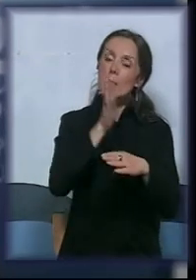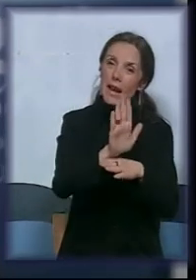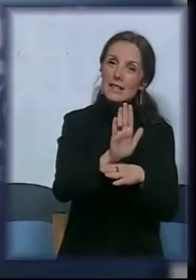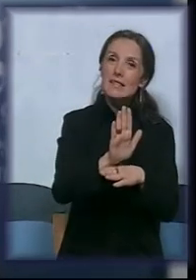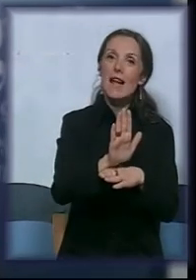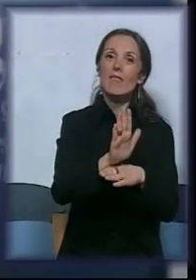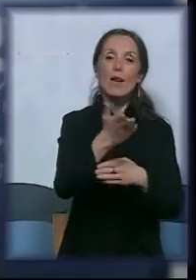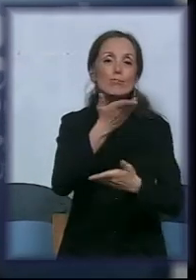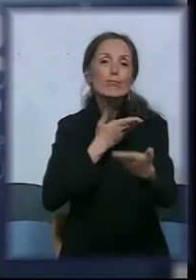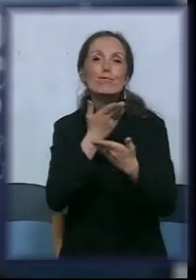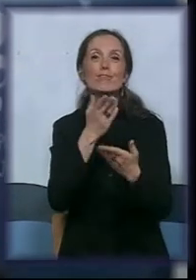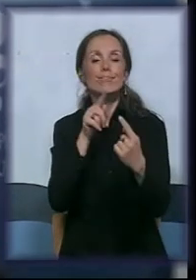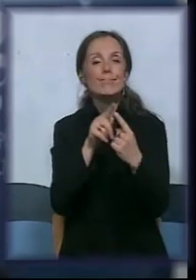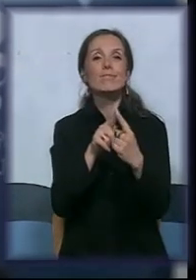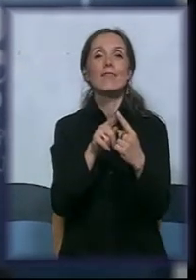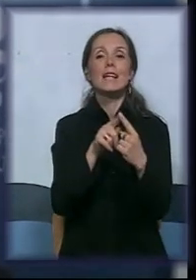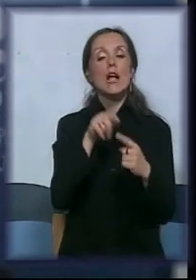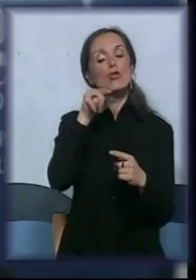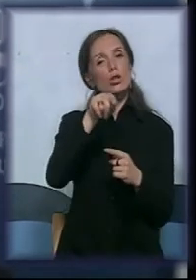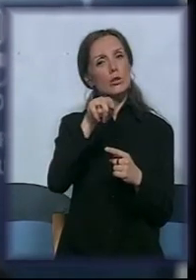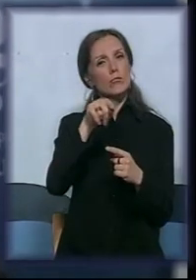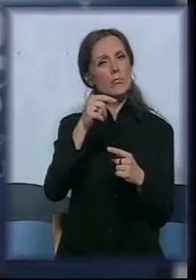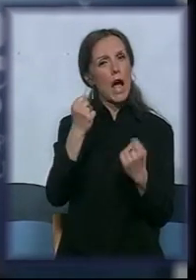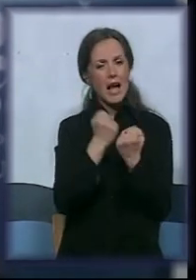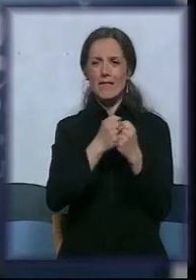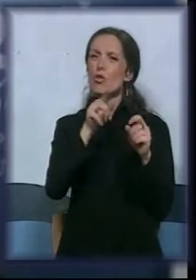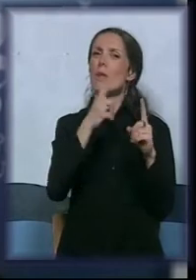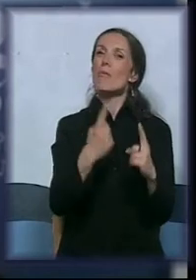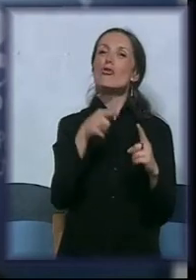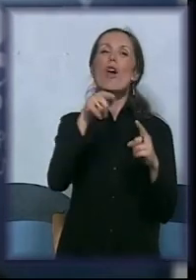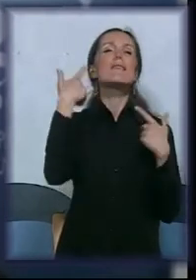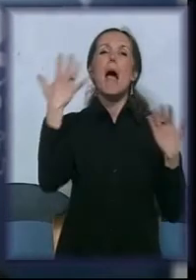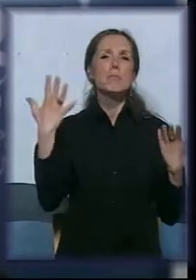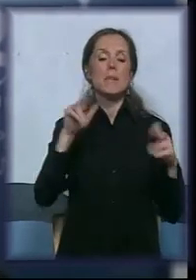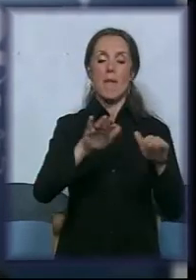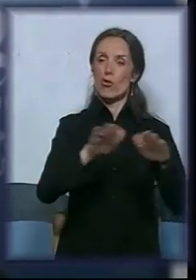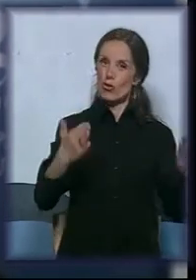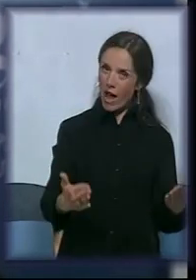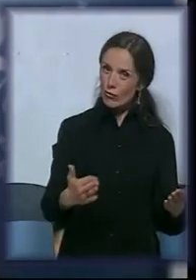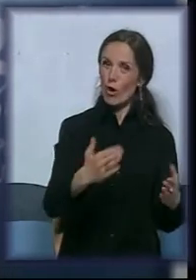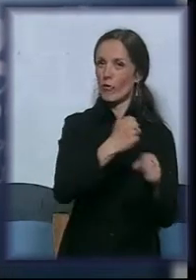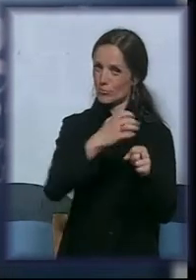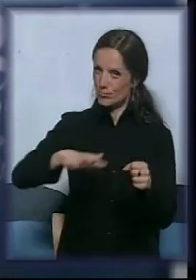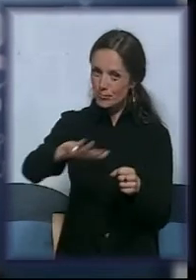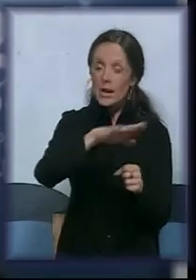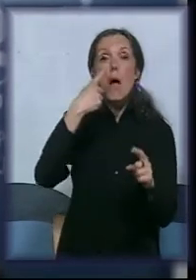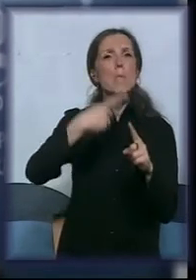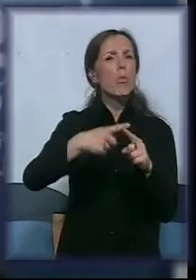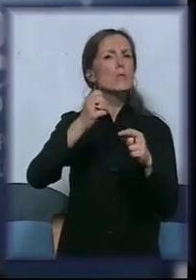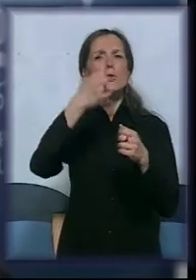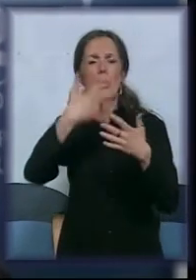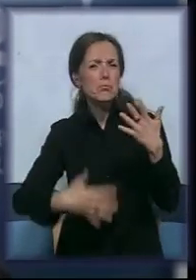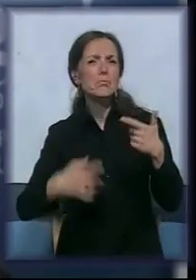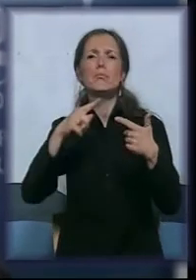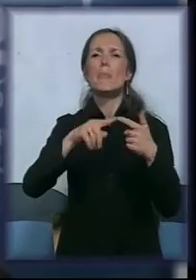neposrednije. Osim rada i aktivnosti na štandojima, predviđen je i niz predavanja, okruglih stolova,